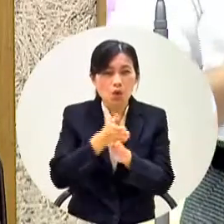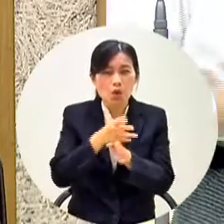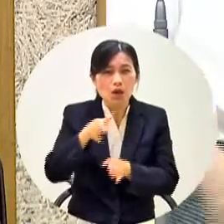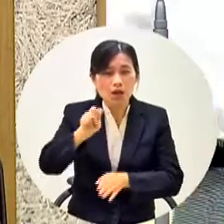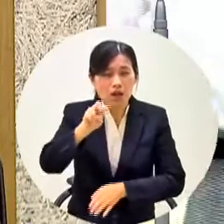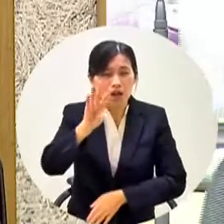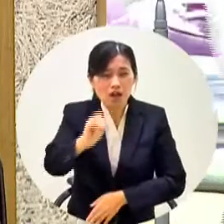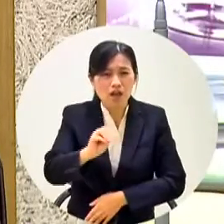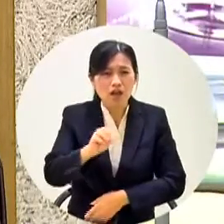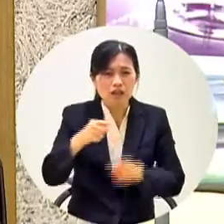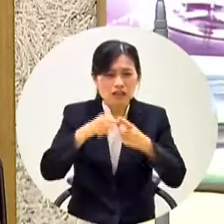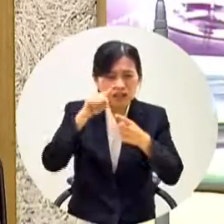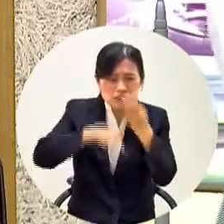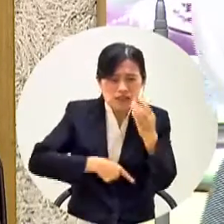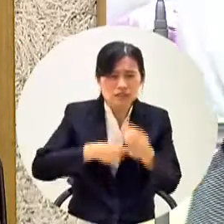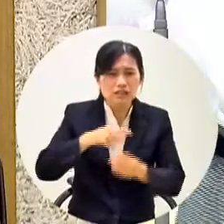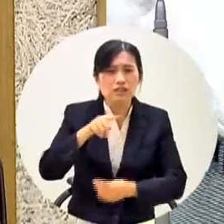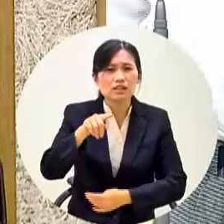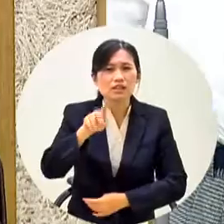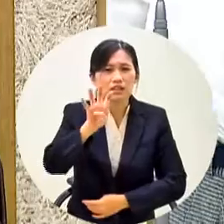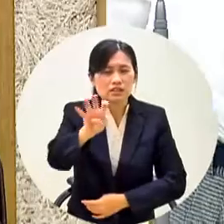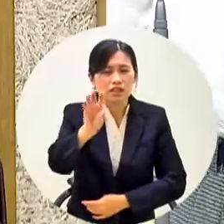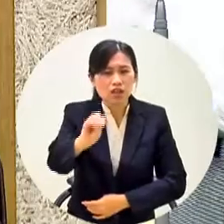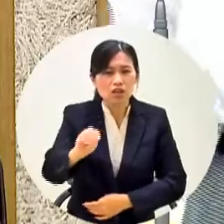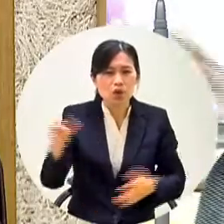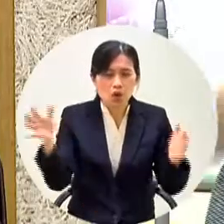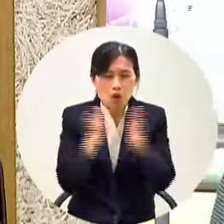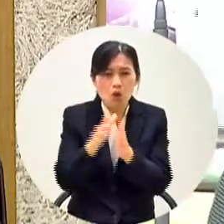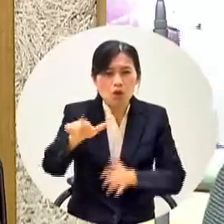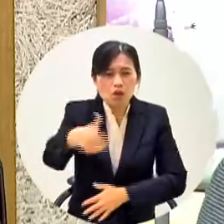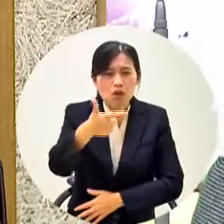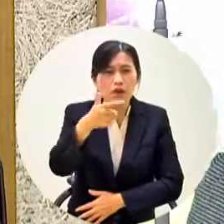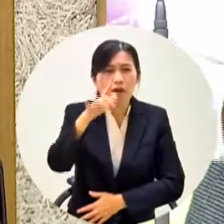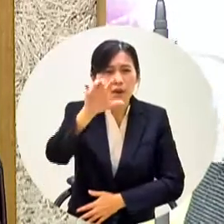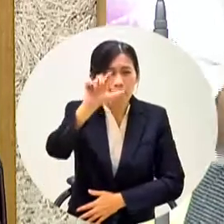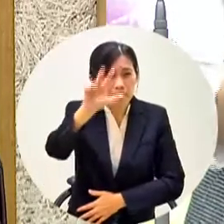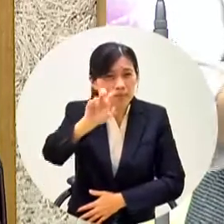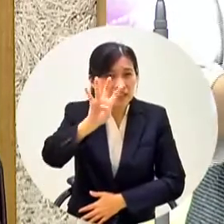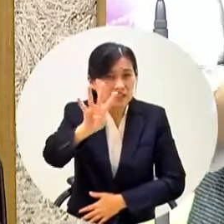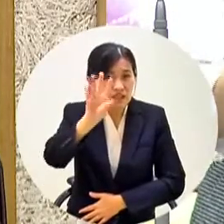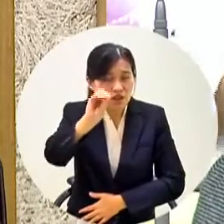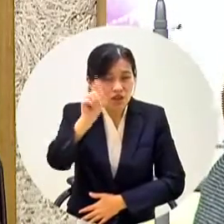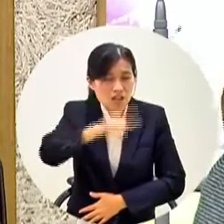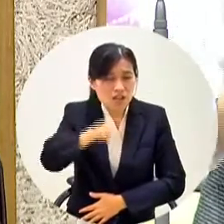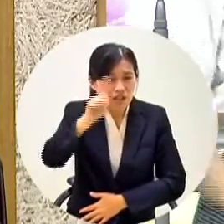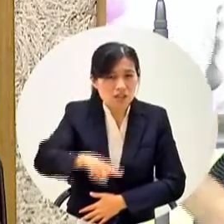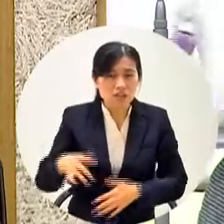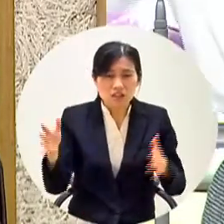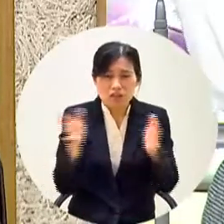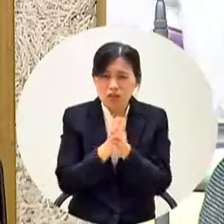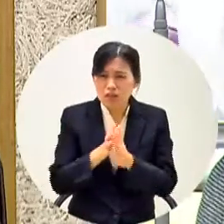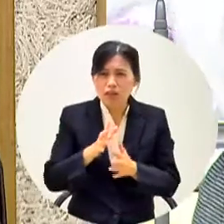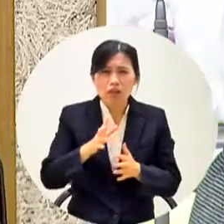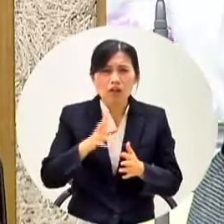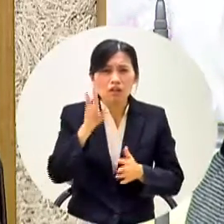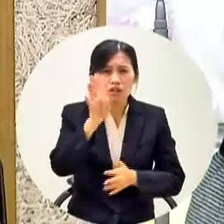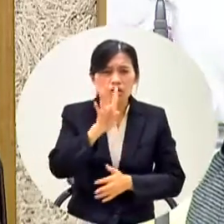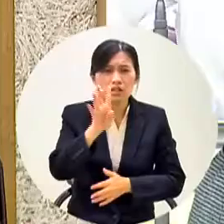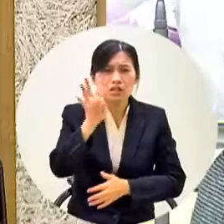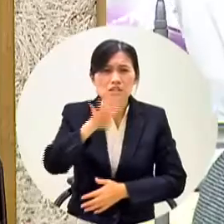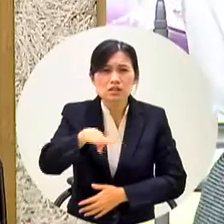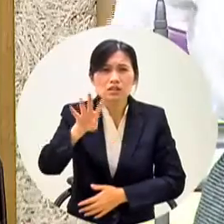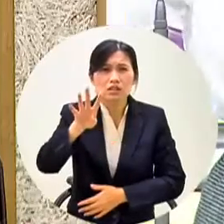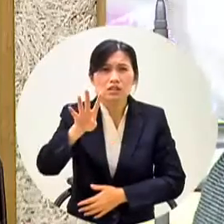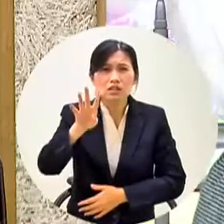車的人事會四十萬一共六百八十四萬一千元四千九百多萬的實驗計畫直接